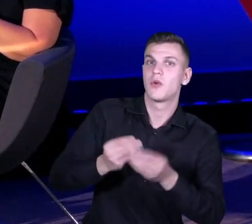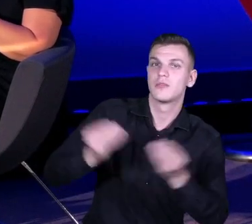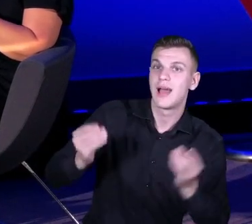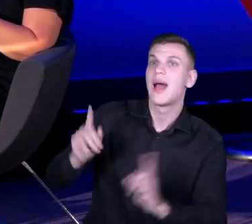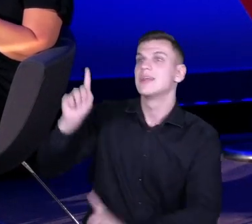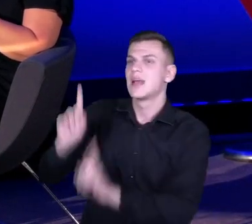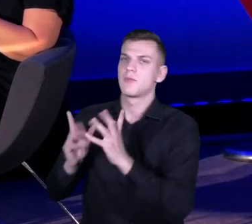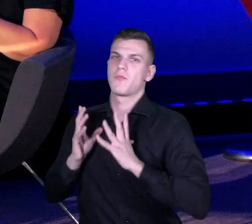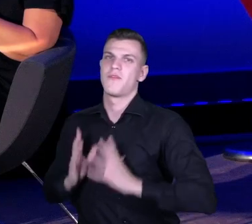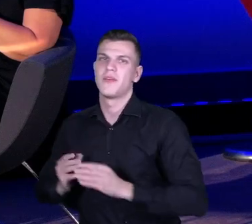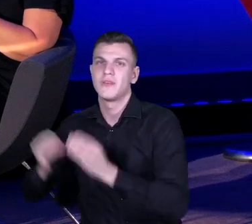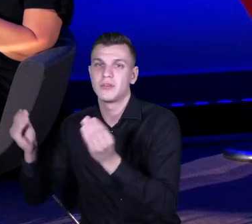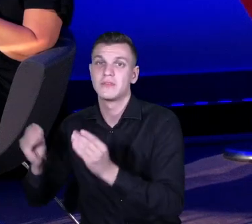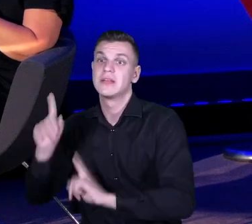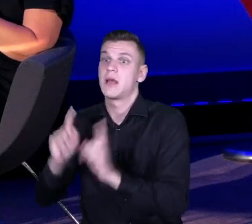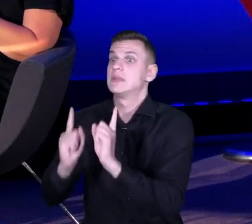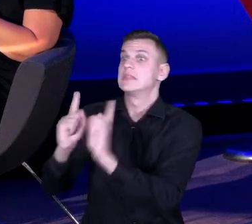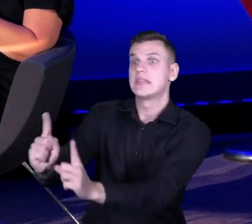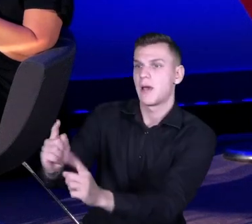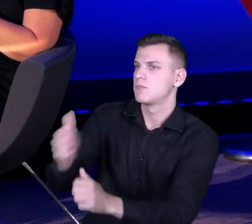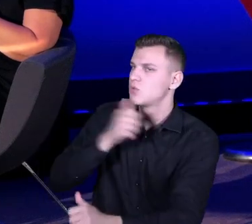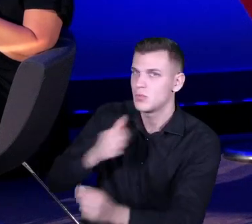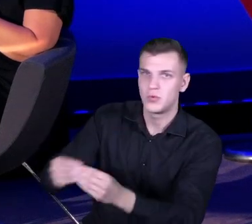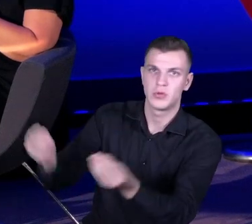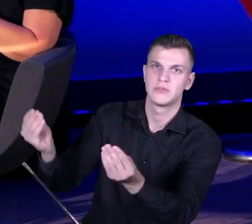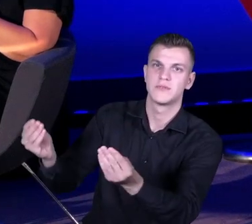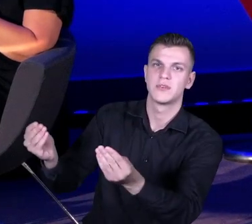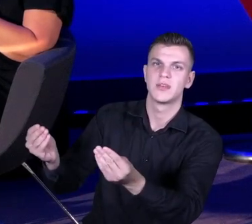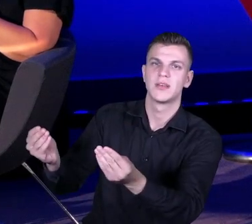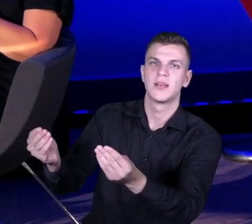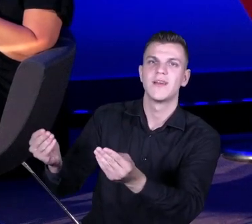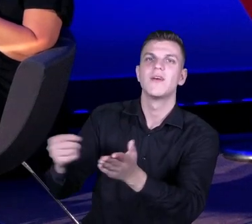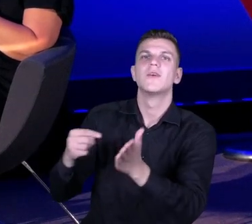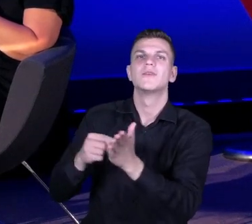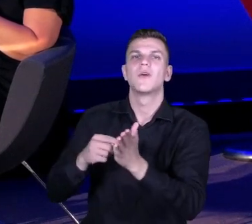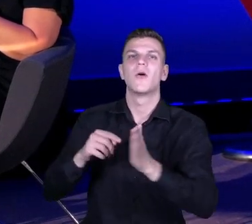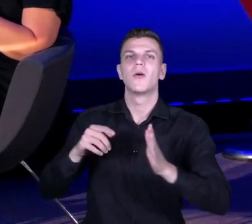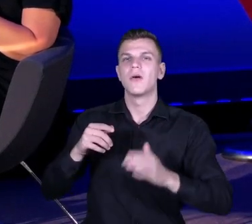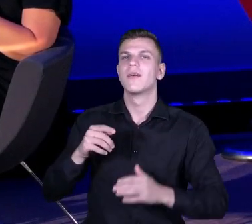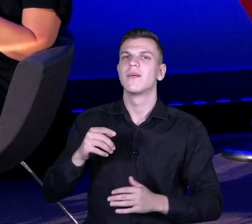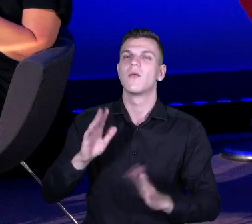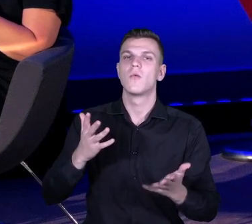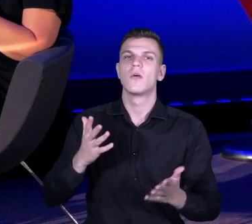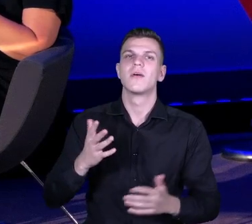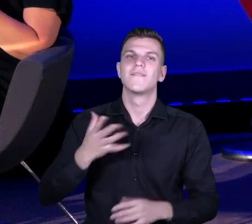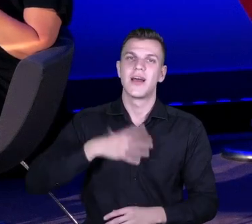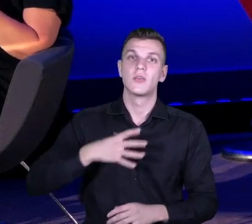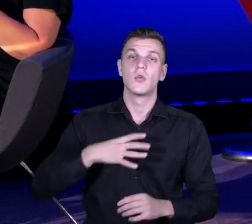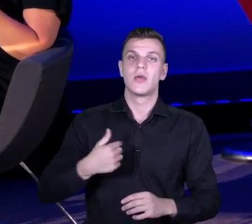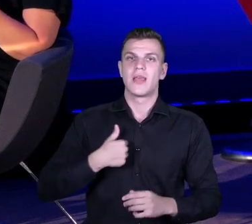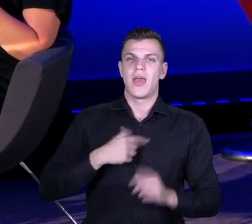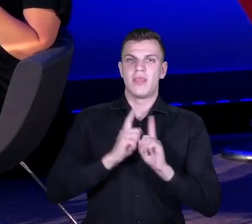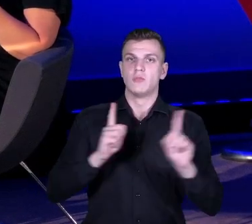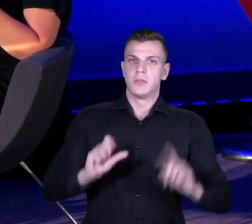żeby próbowali po swojemu, ale gdzieś na pewno być pierwszym nauczycielem i pokazywać, że